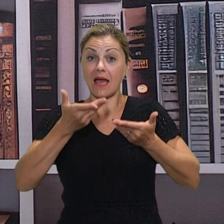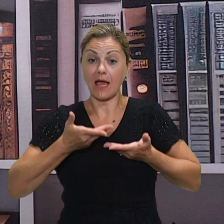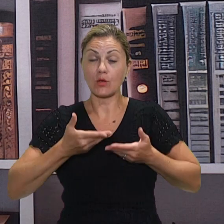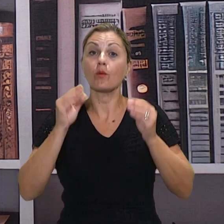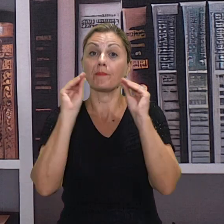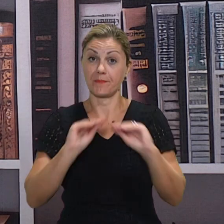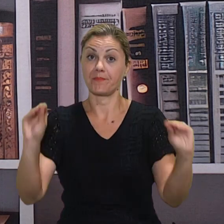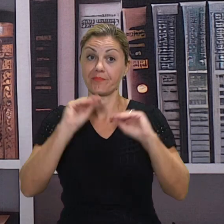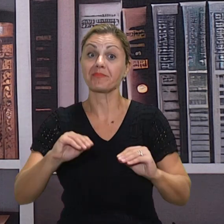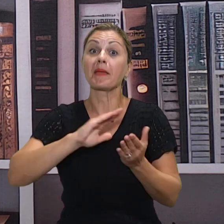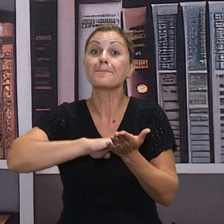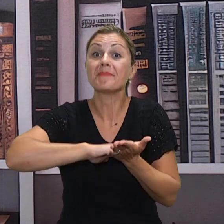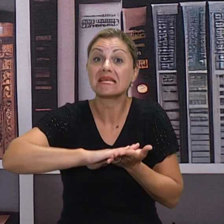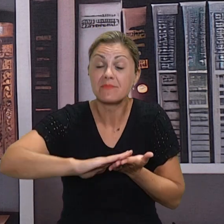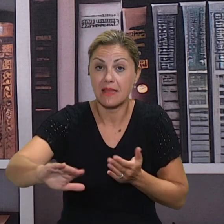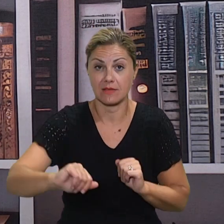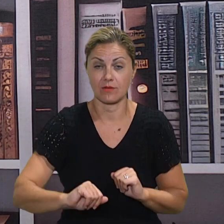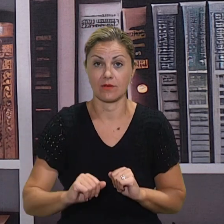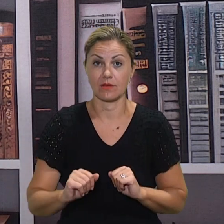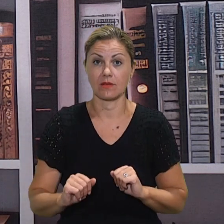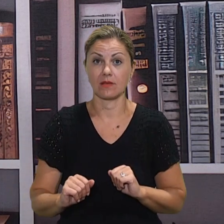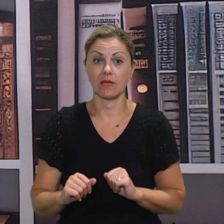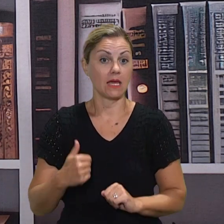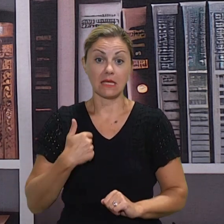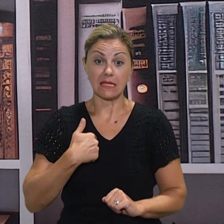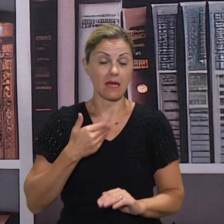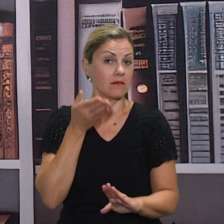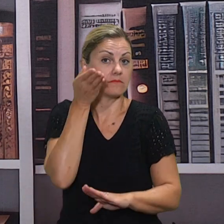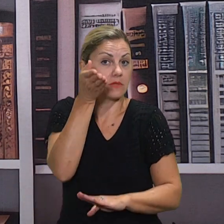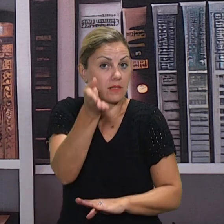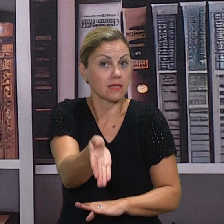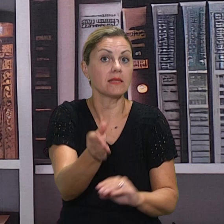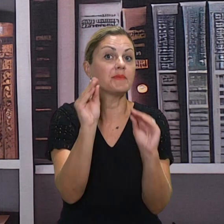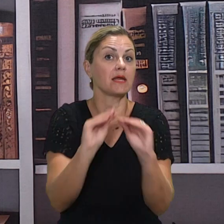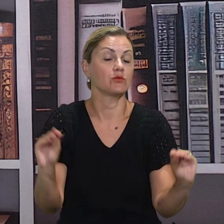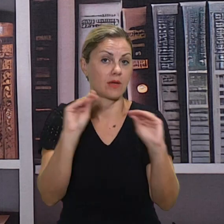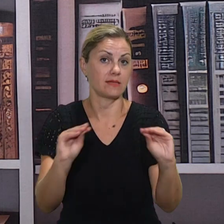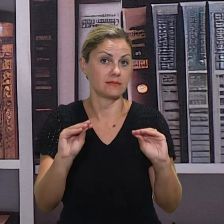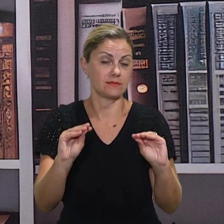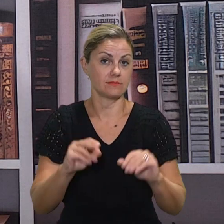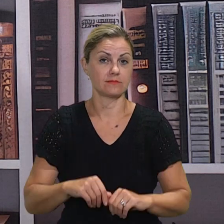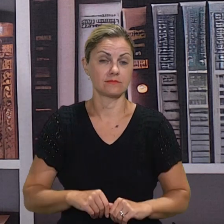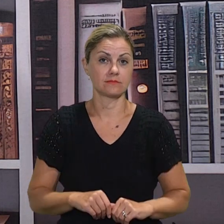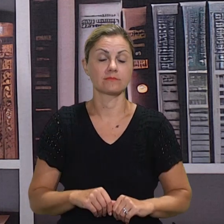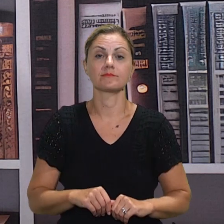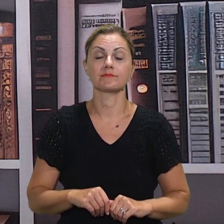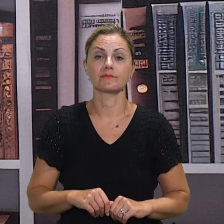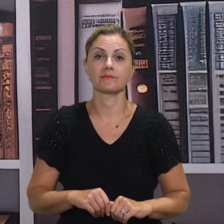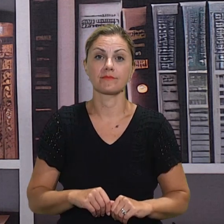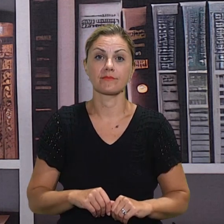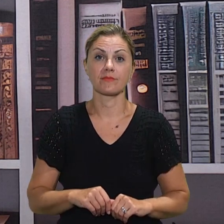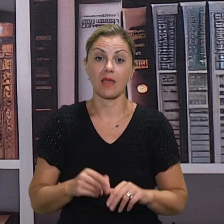cijelu godinu. Ponude nam s određene teme i mi krenemo zapravo na edukaciju koja je nama bliska i koja nas zapravo interesira.